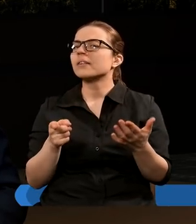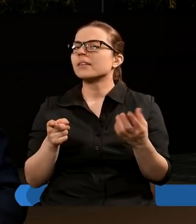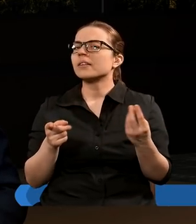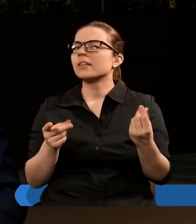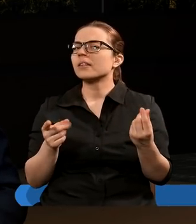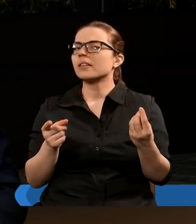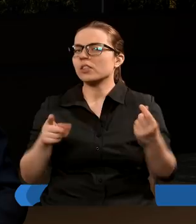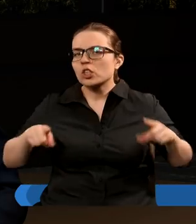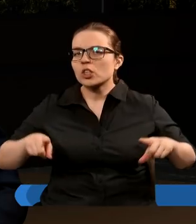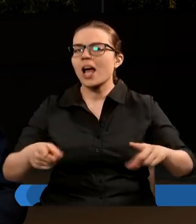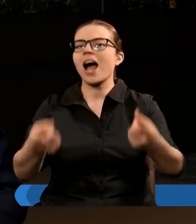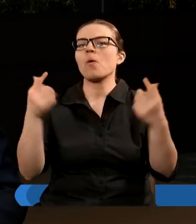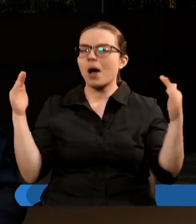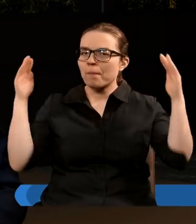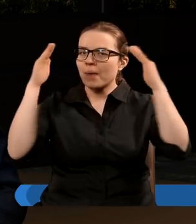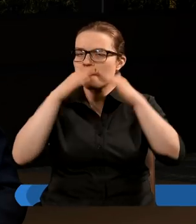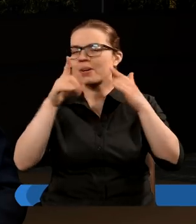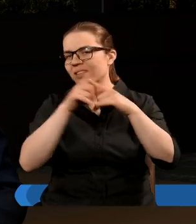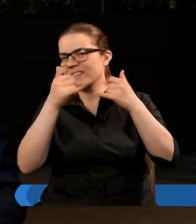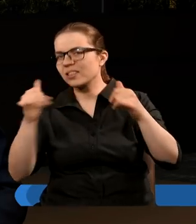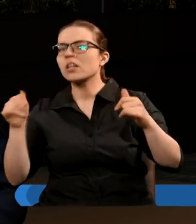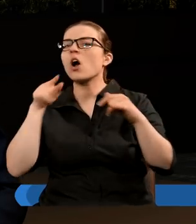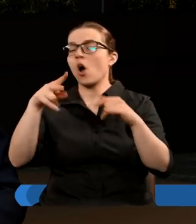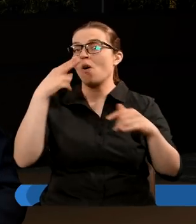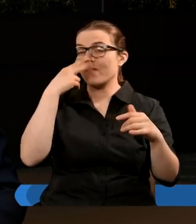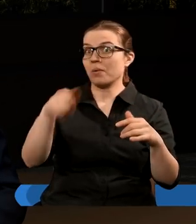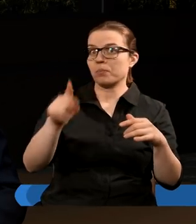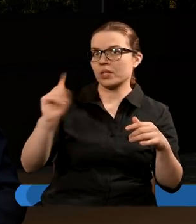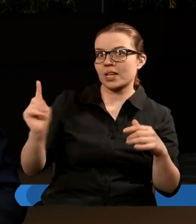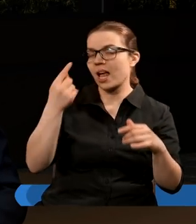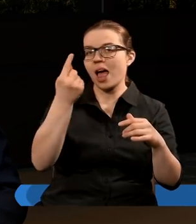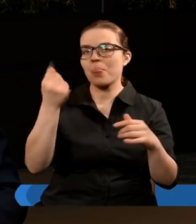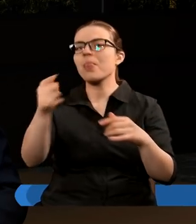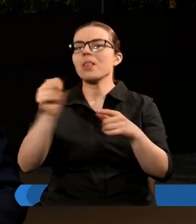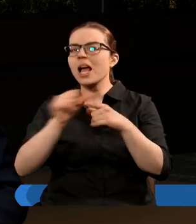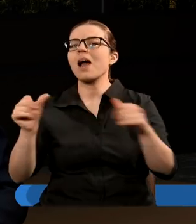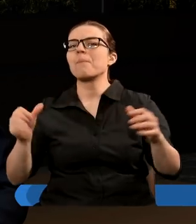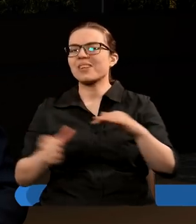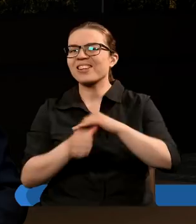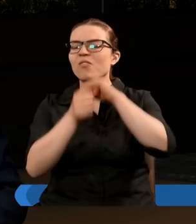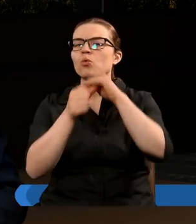dzieła papieża widzimy, że on jako jedyny jest takim przywódcem